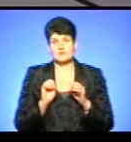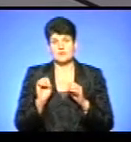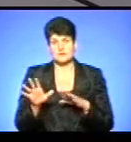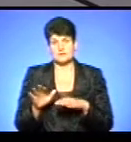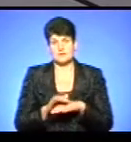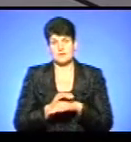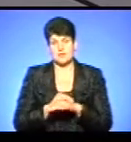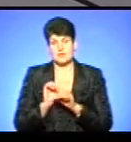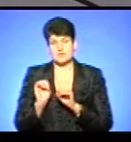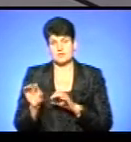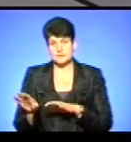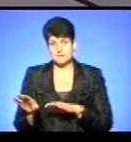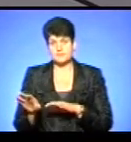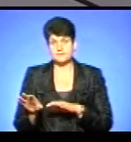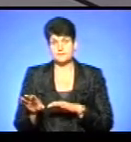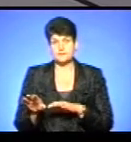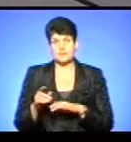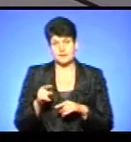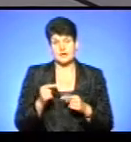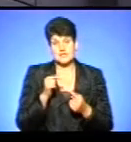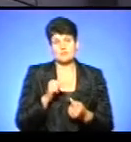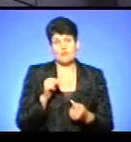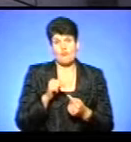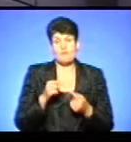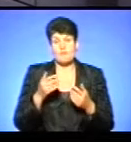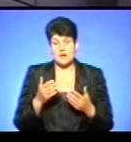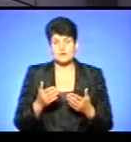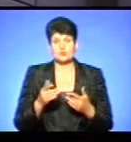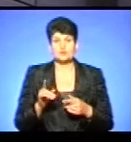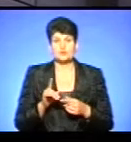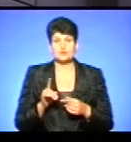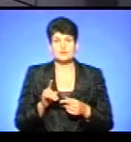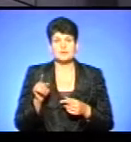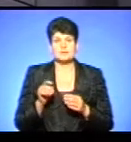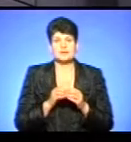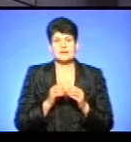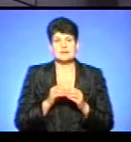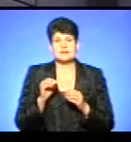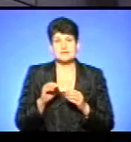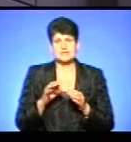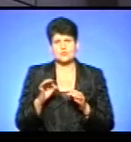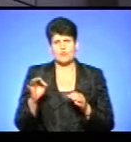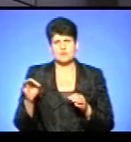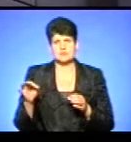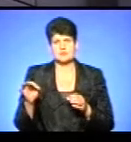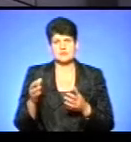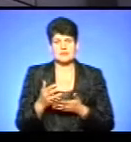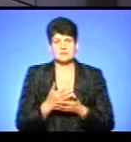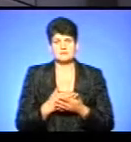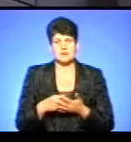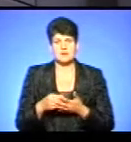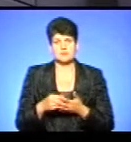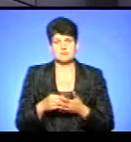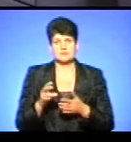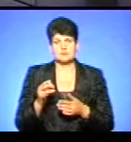благочинність. І так співпало, що там 10 тисяч з хвостиком збиралися на